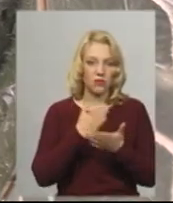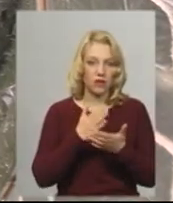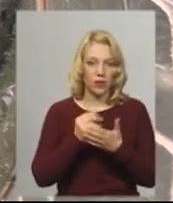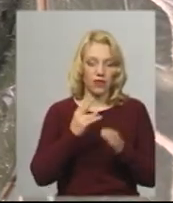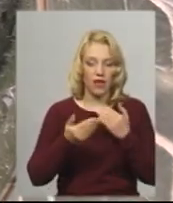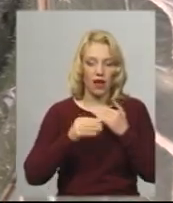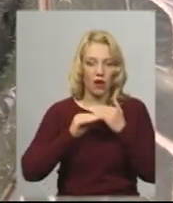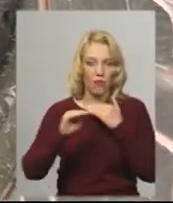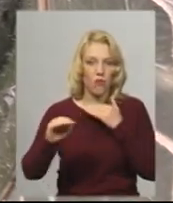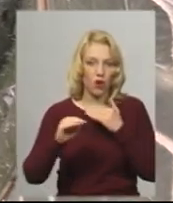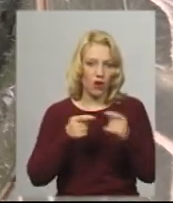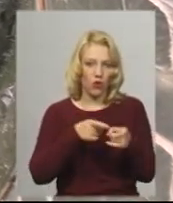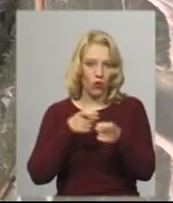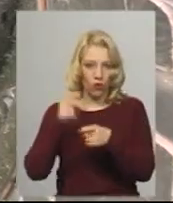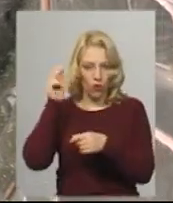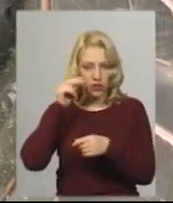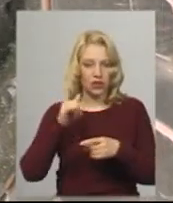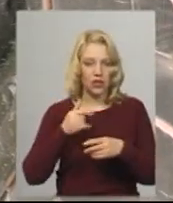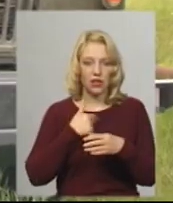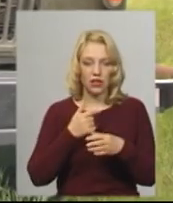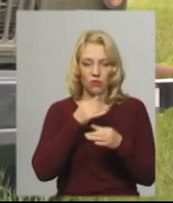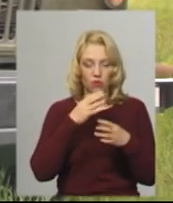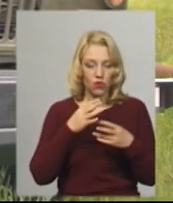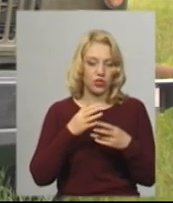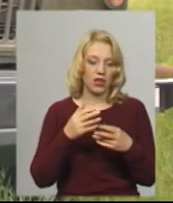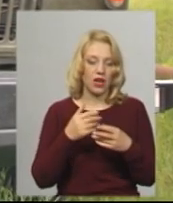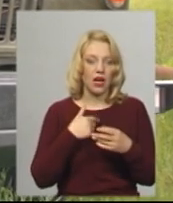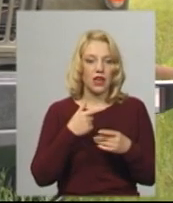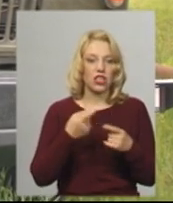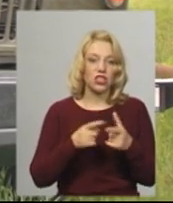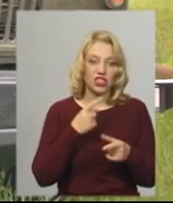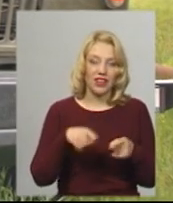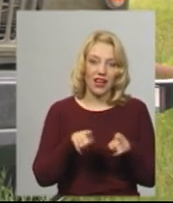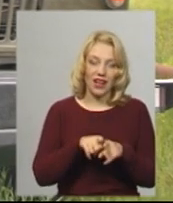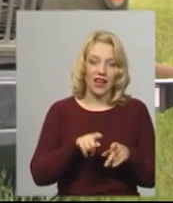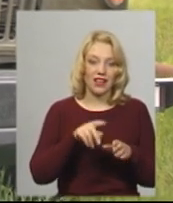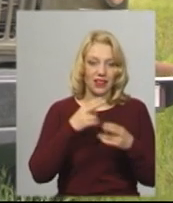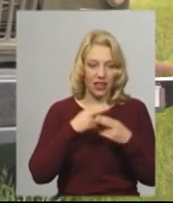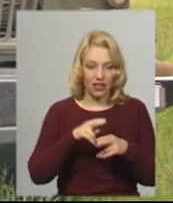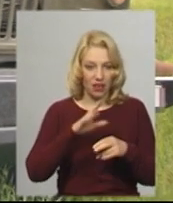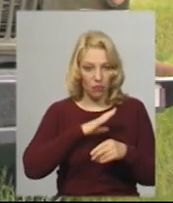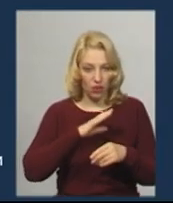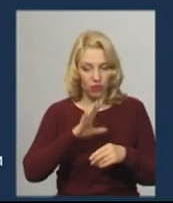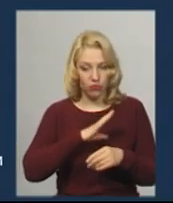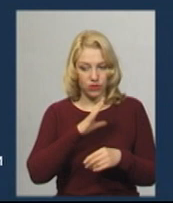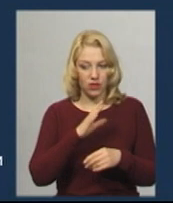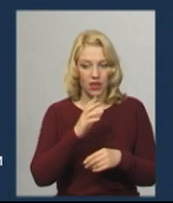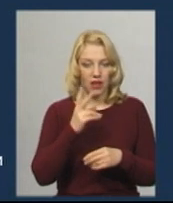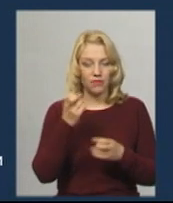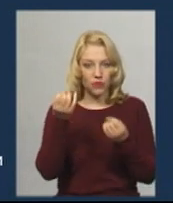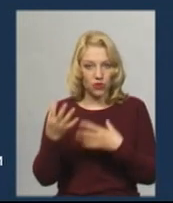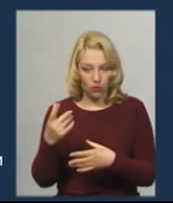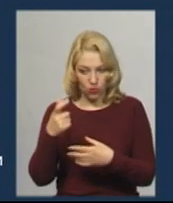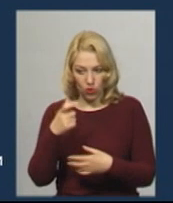та зустрітися з нами не може. На запитання, чи могла така техніка належати цивільним і чи можна її продавати і перепродавати, він відповів. 2004